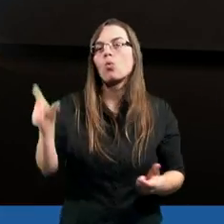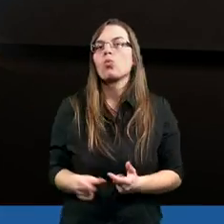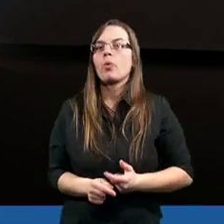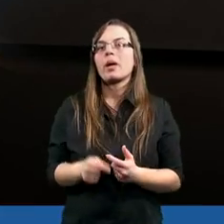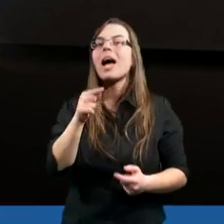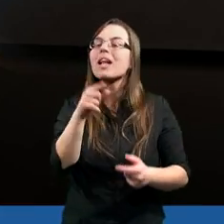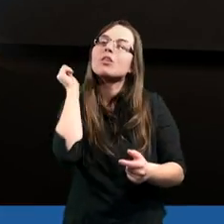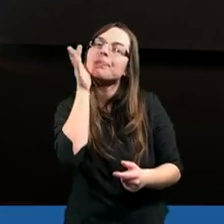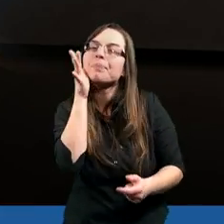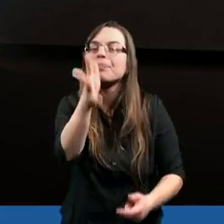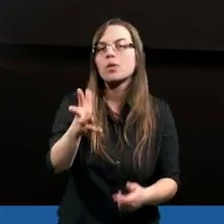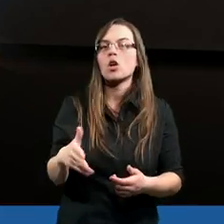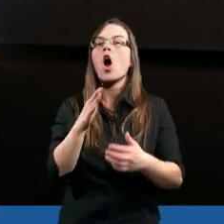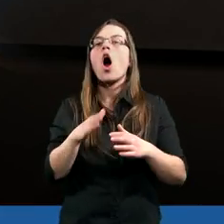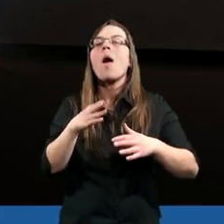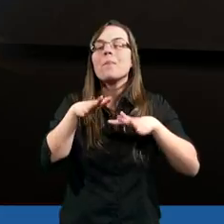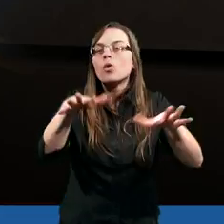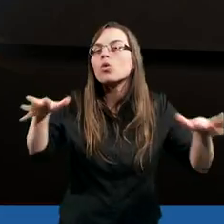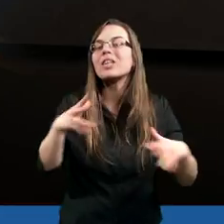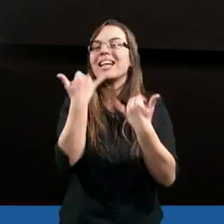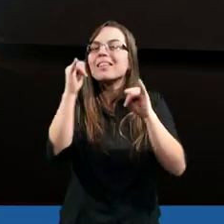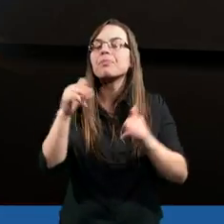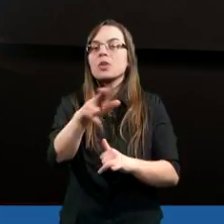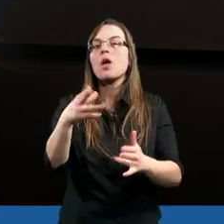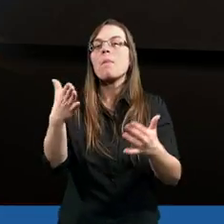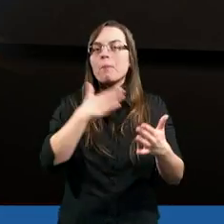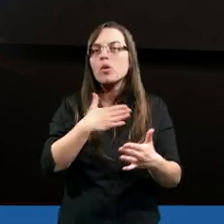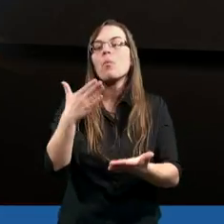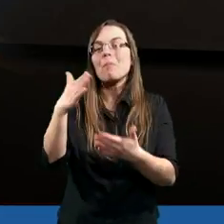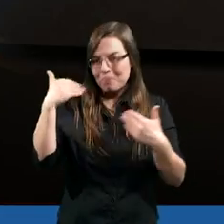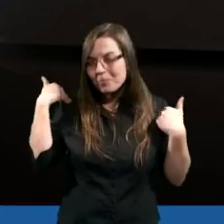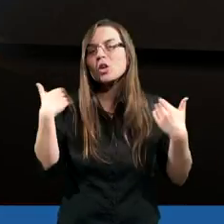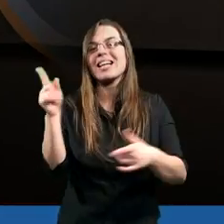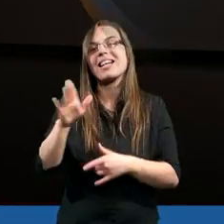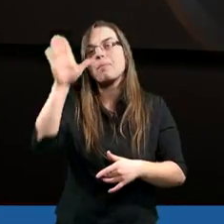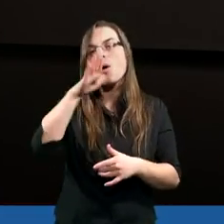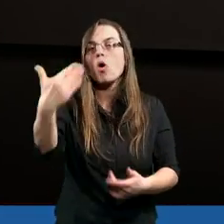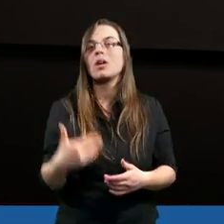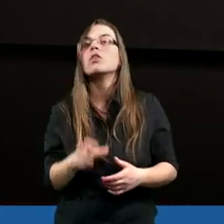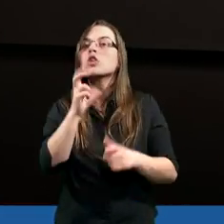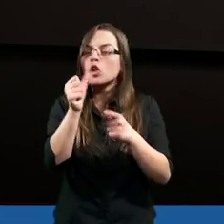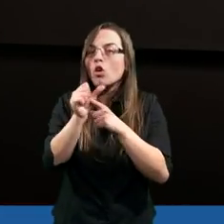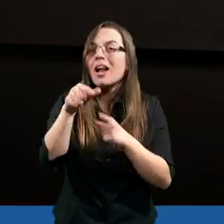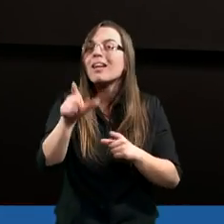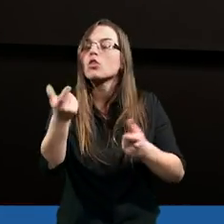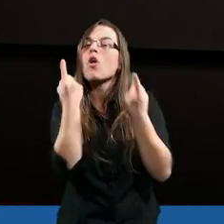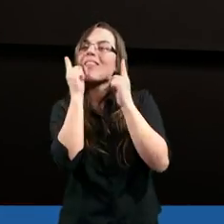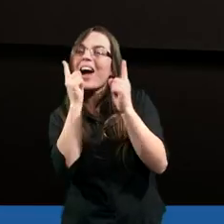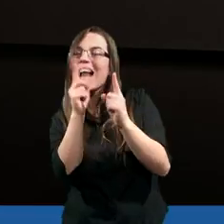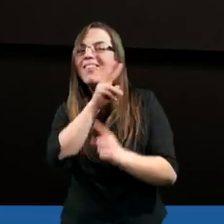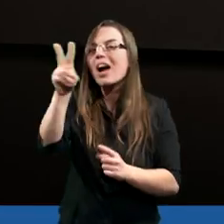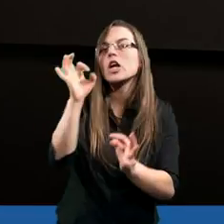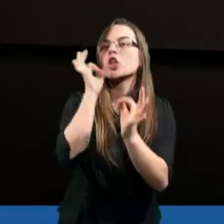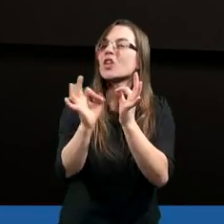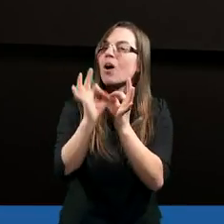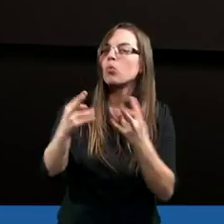Pan zaś codziennie pomnażał liczbę tych, którzy mieli być zbawieni. Czy jest coś takiego, co zwraca Waszą